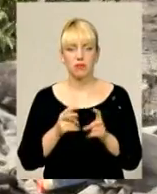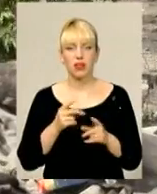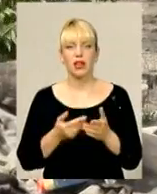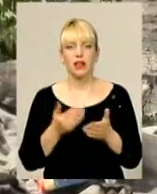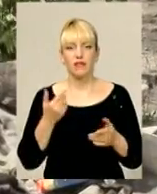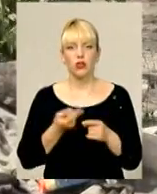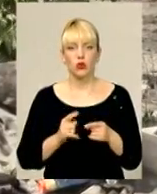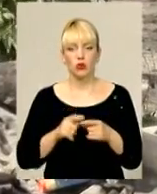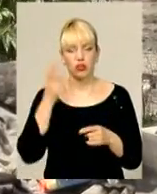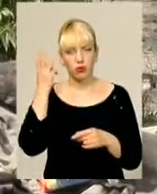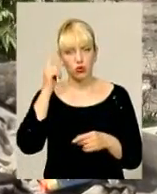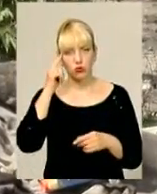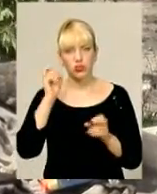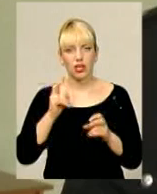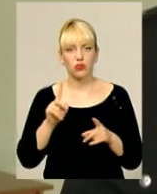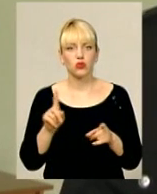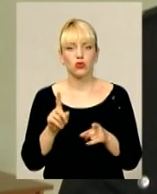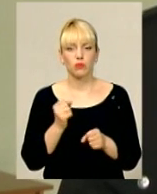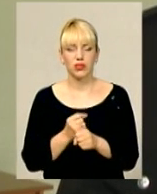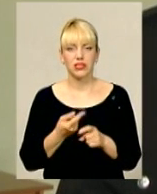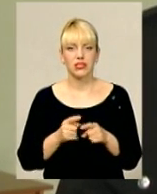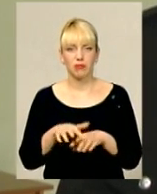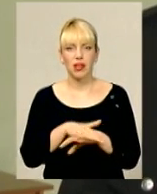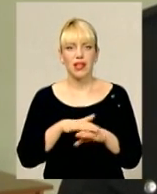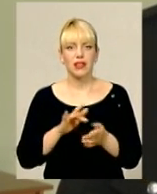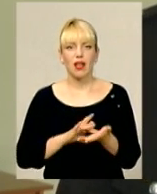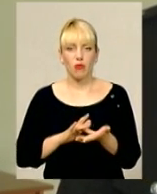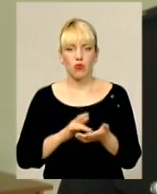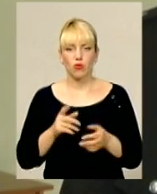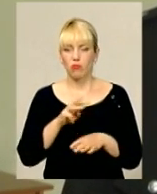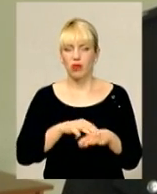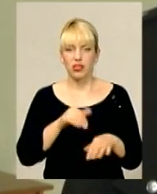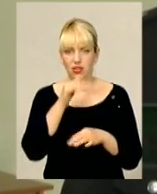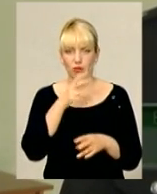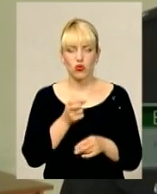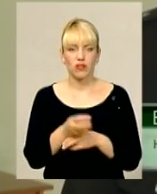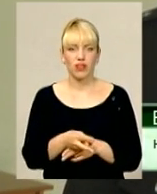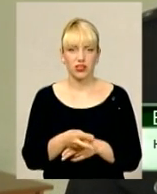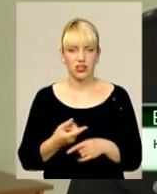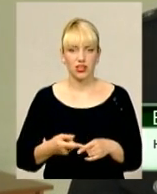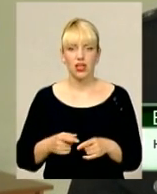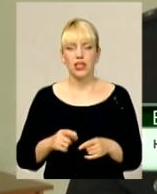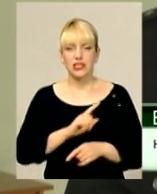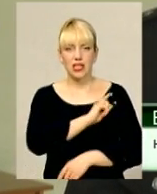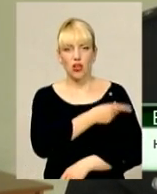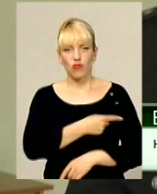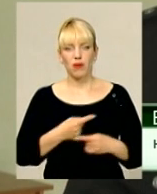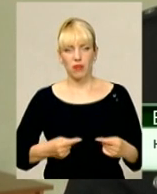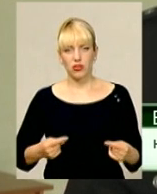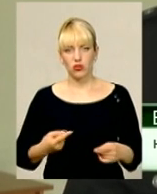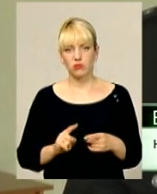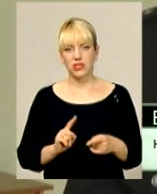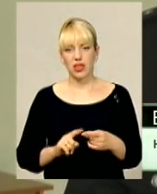міскують. Що робити з табором? Міліція не вижене цих людей в нікуди, таким силовим методом. Це